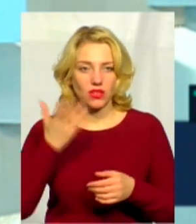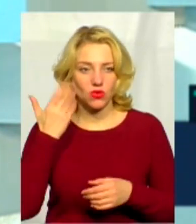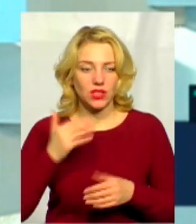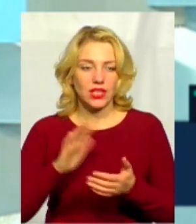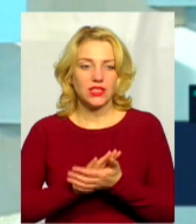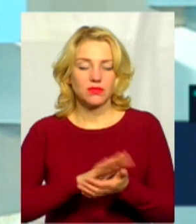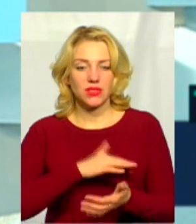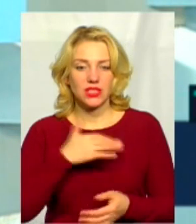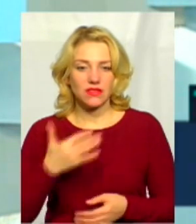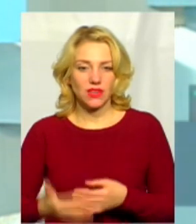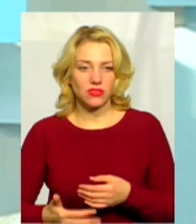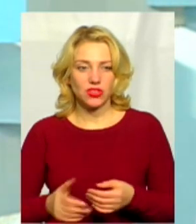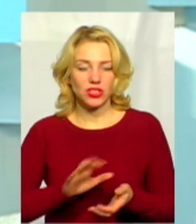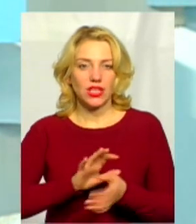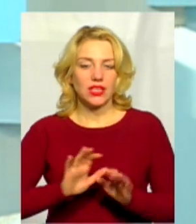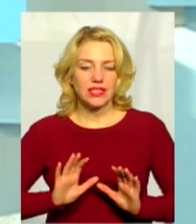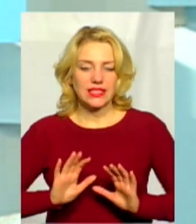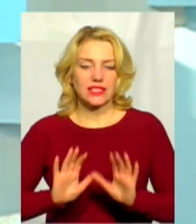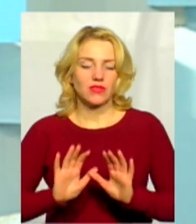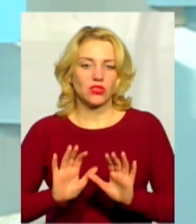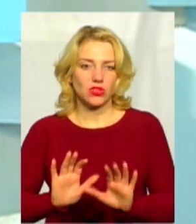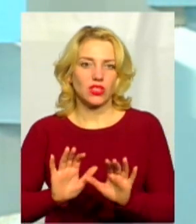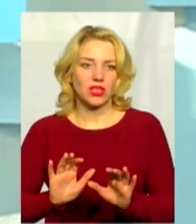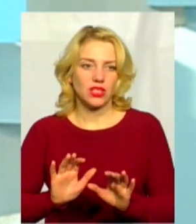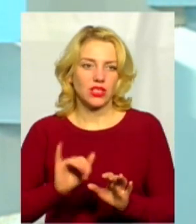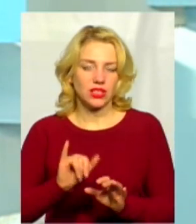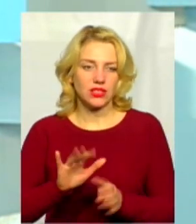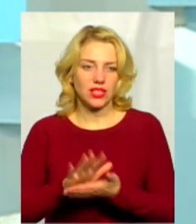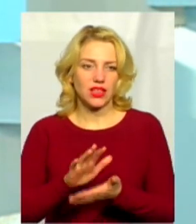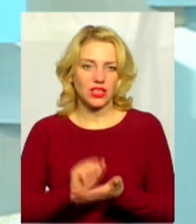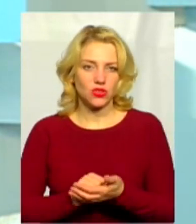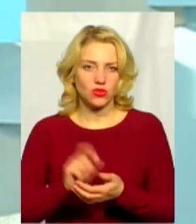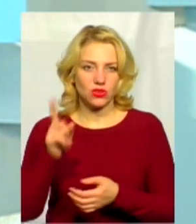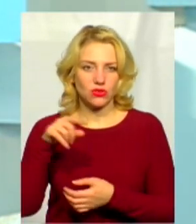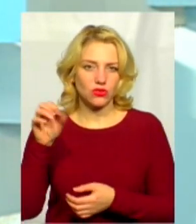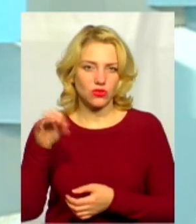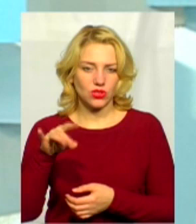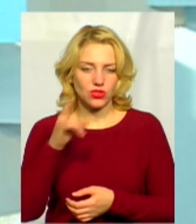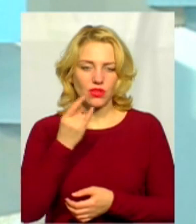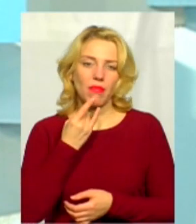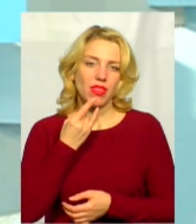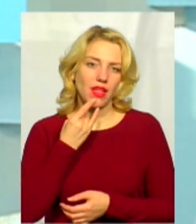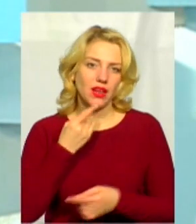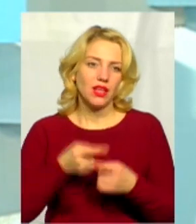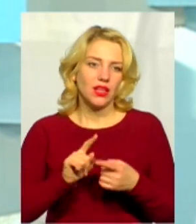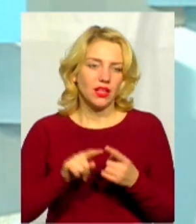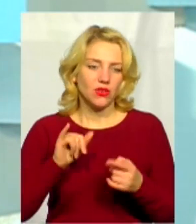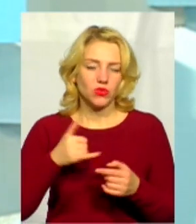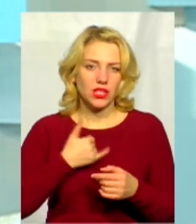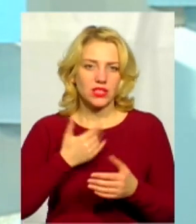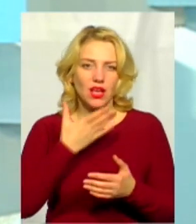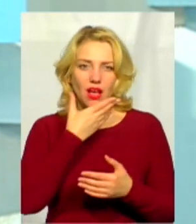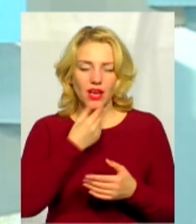рекультивованих сміттєзвалищах розміщують, скажімо, сонячні панелі. У нас є така ідея, велика, хороша ідея, глобальна така.